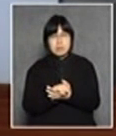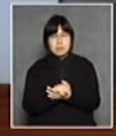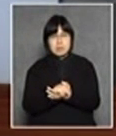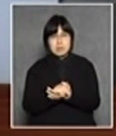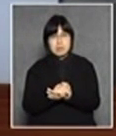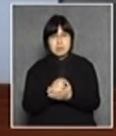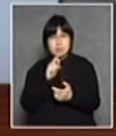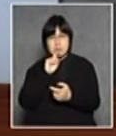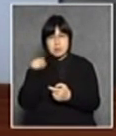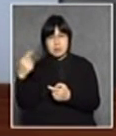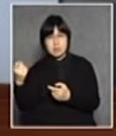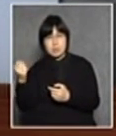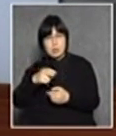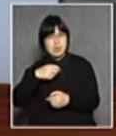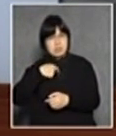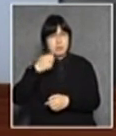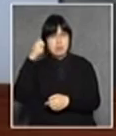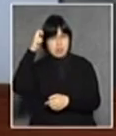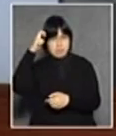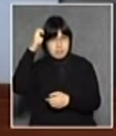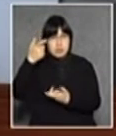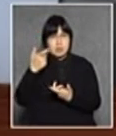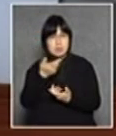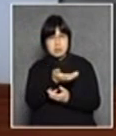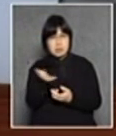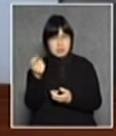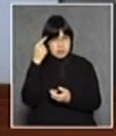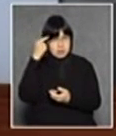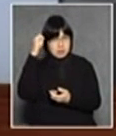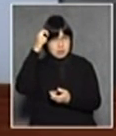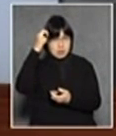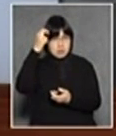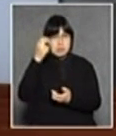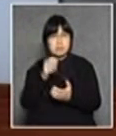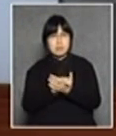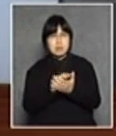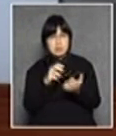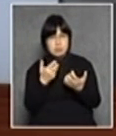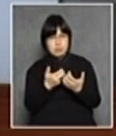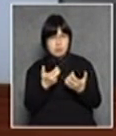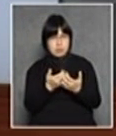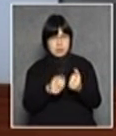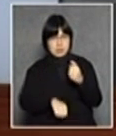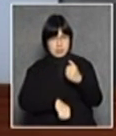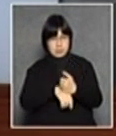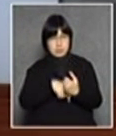又有人叫我們要理性些即是說大家都知道理性是數學的一個根本